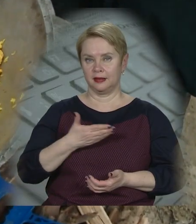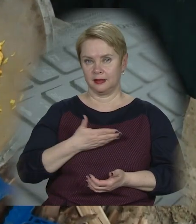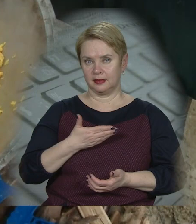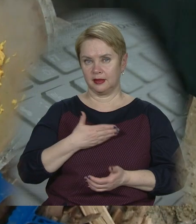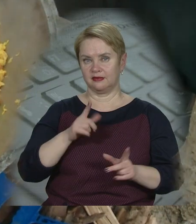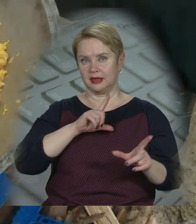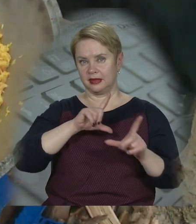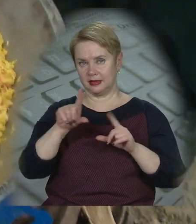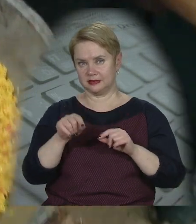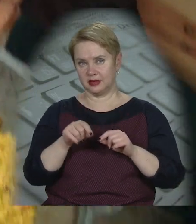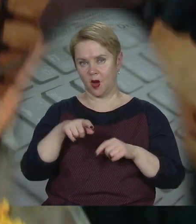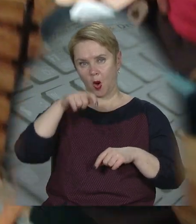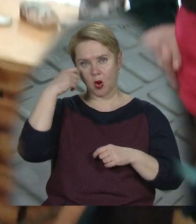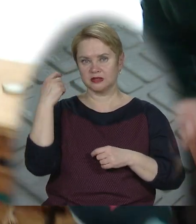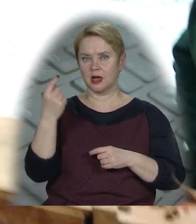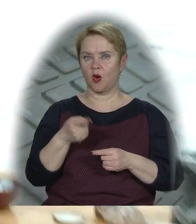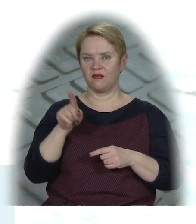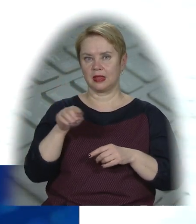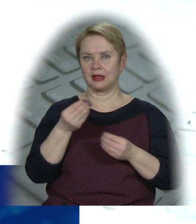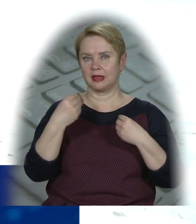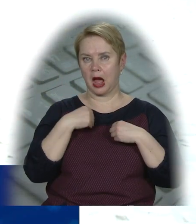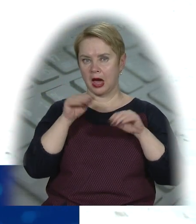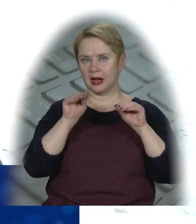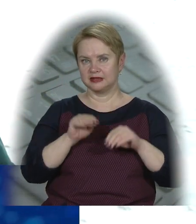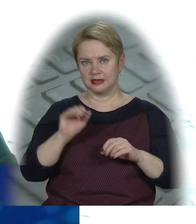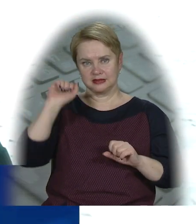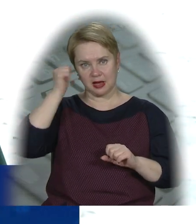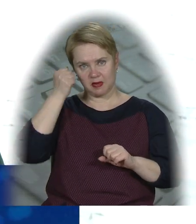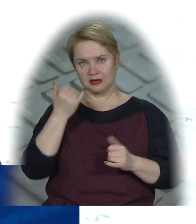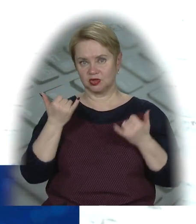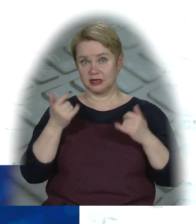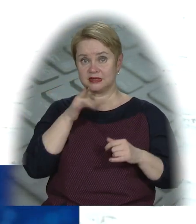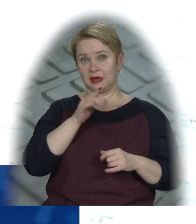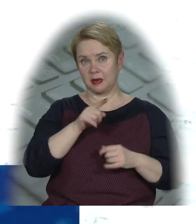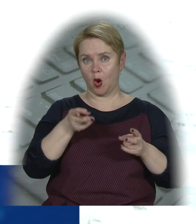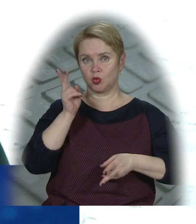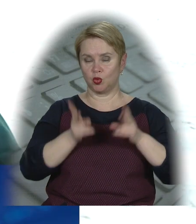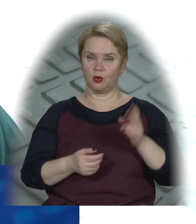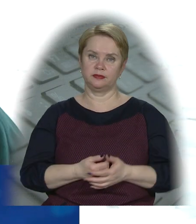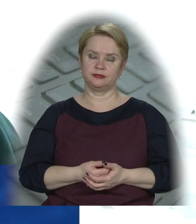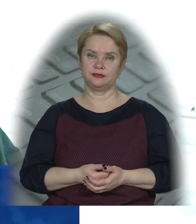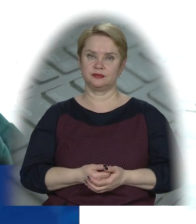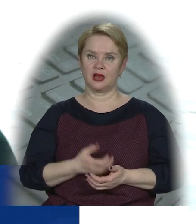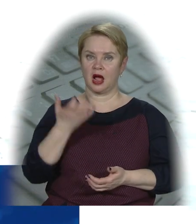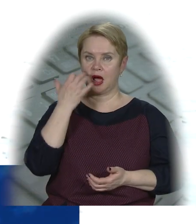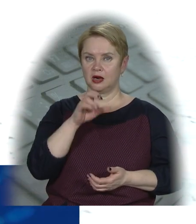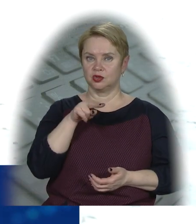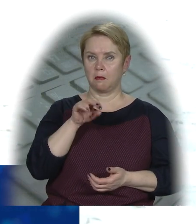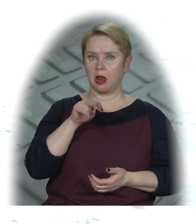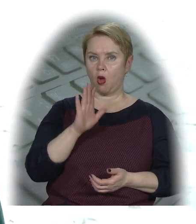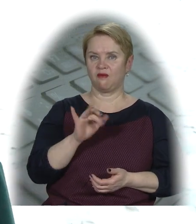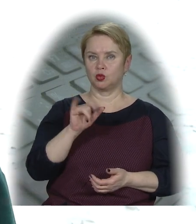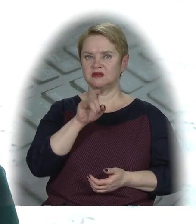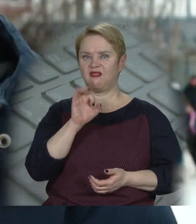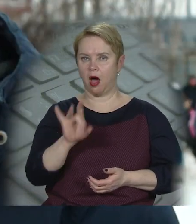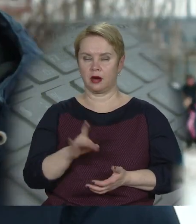Узбікистан їздив, козакував, він там рецепт запам'ятав. От з тих пір і готуємо. Гарячий плов